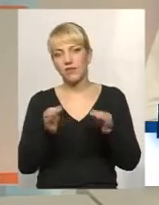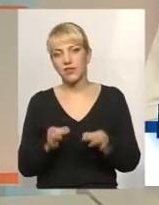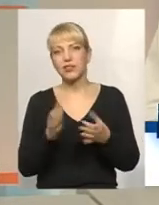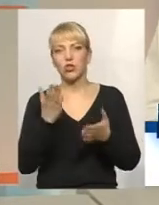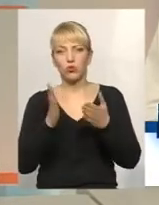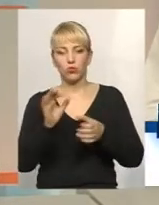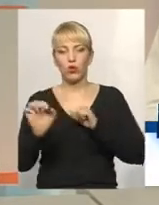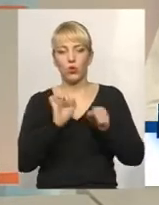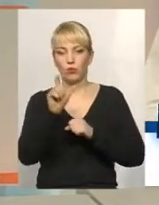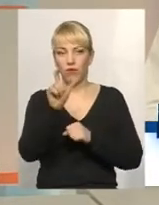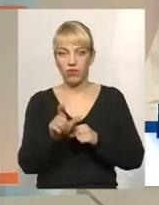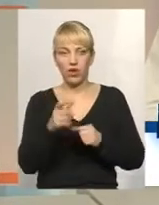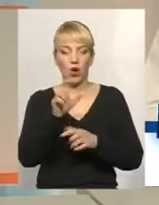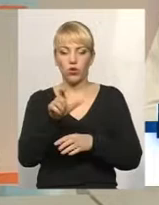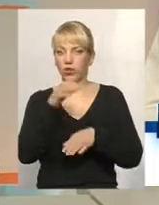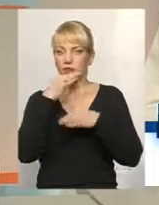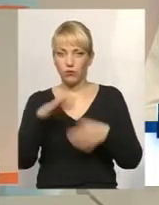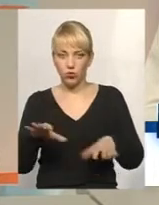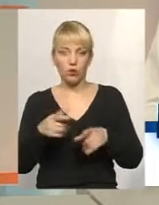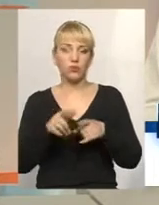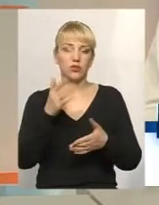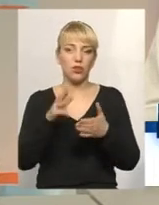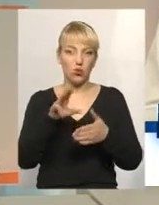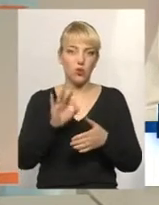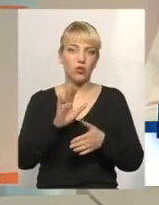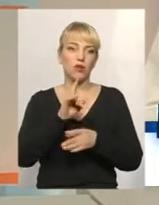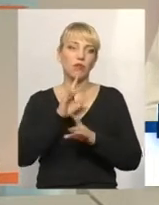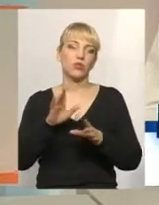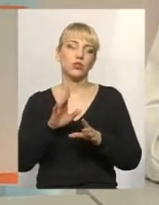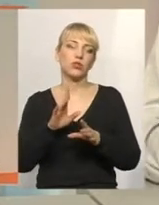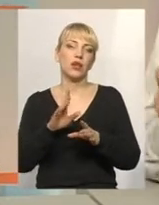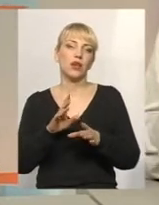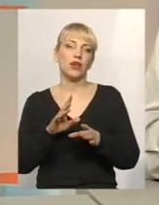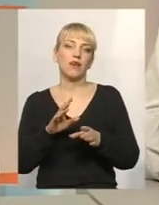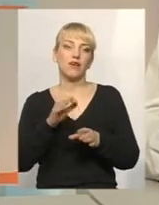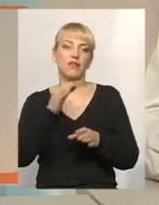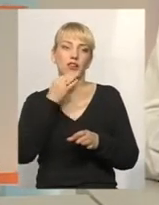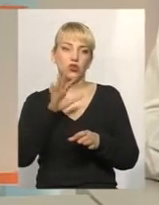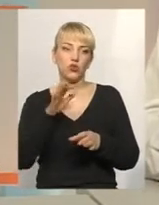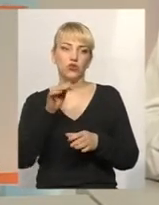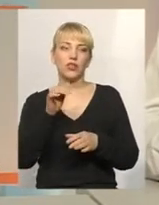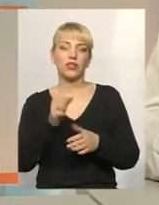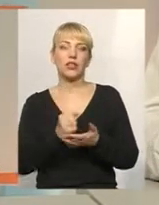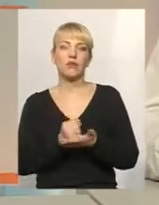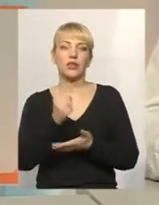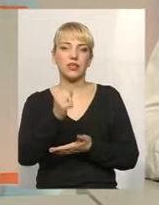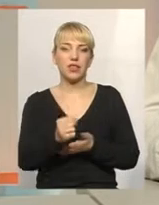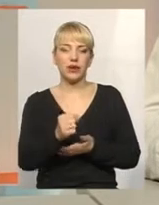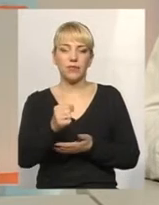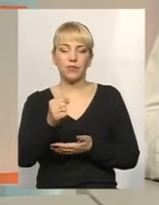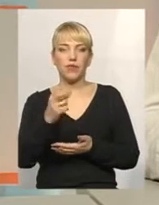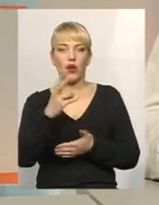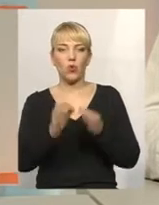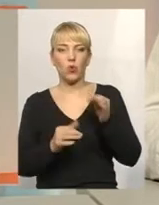управитель і людей не буде влаштовувати, вони потім не буде влаштовувати призначений на конкурсних засадах управитель будинку,